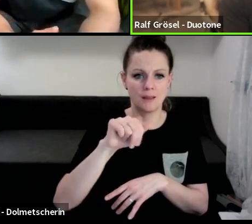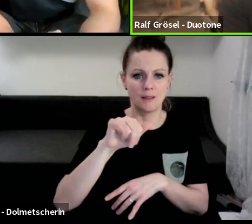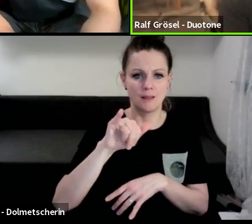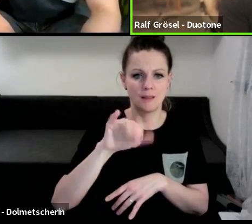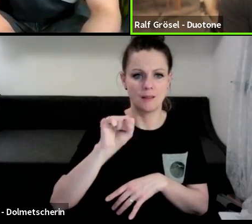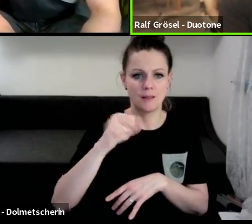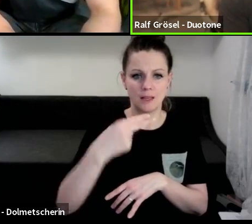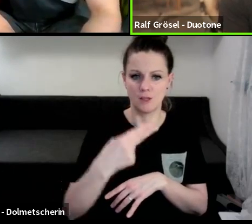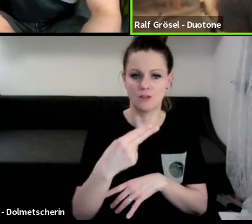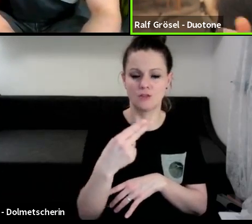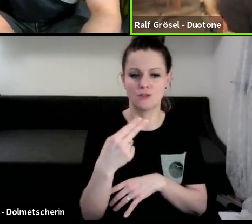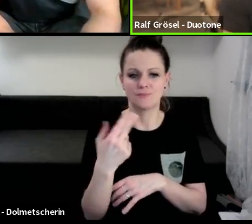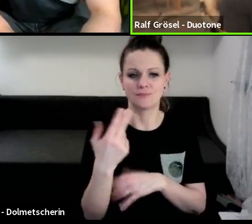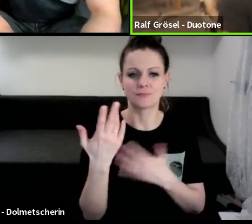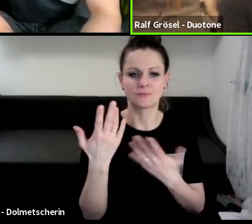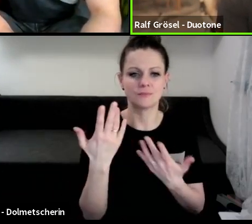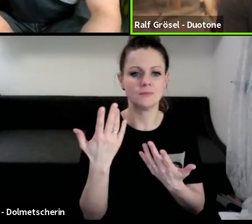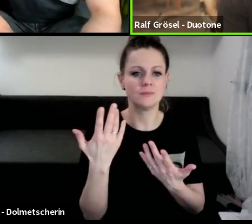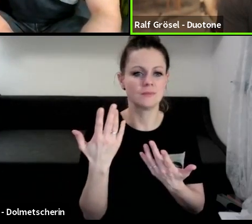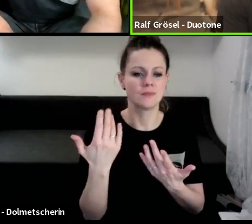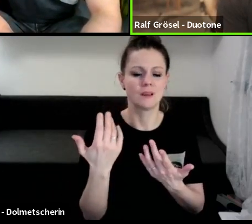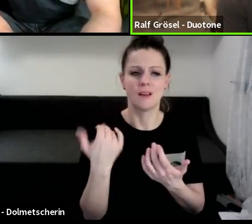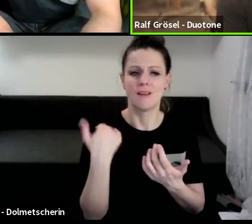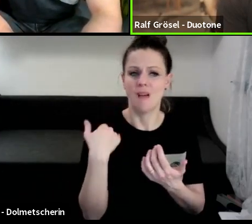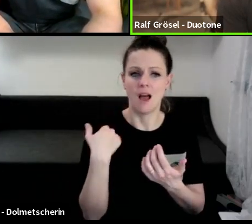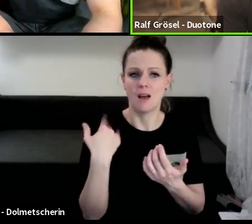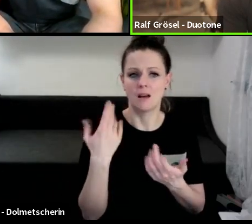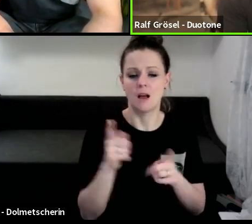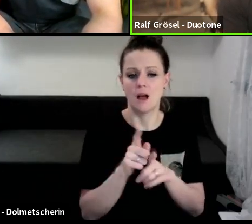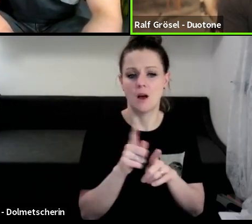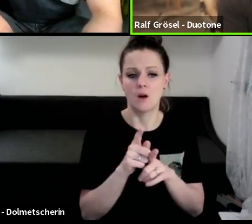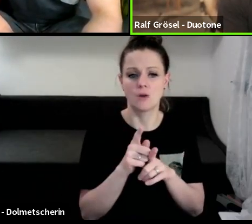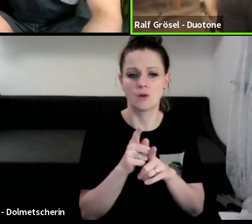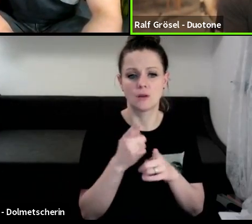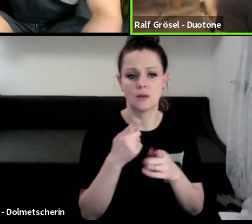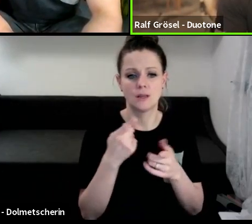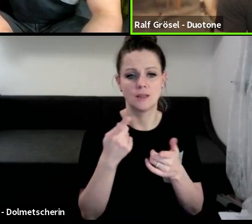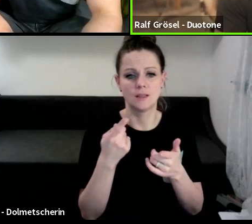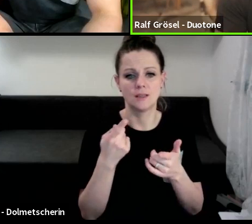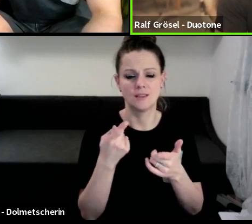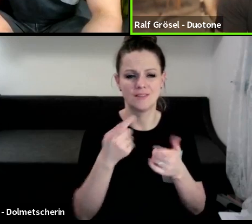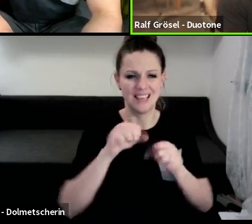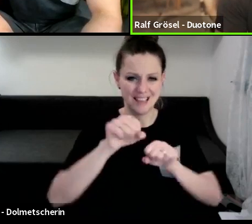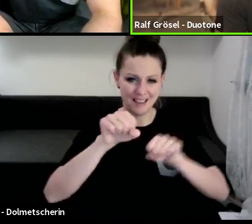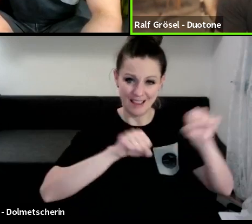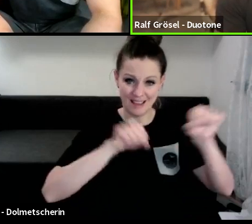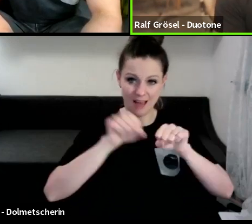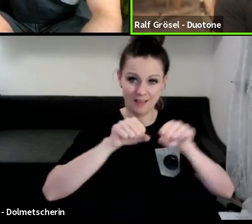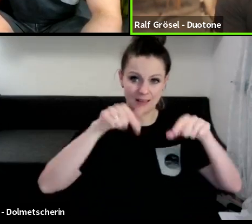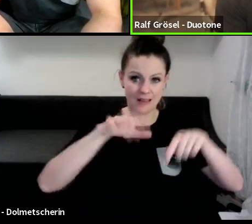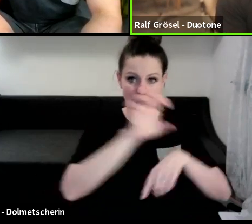mit Lou Wayman etc. haben ja wirklich dieses Kiten in Europa